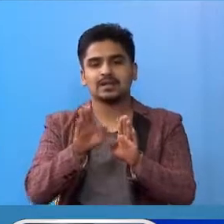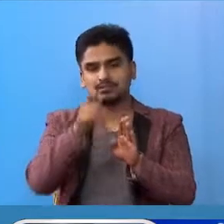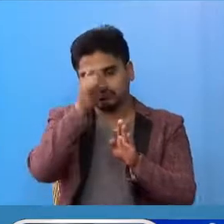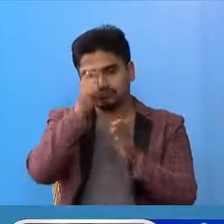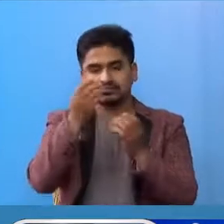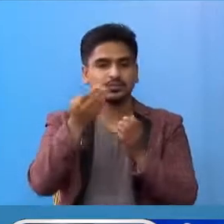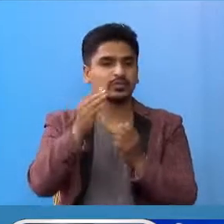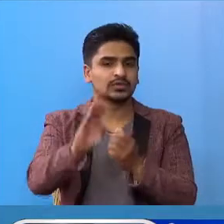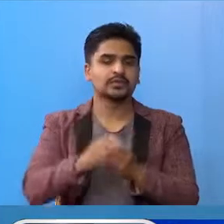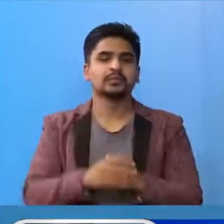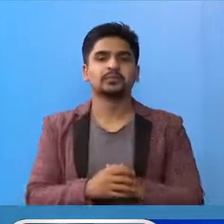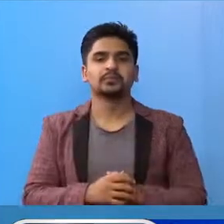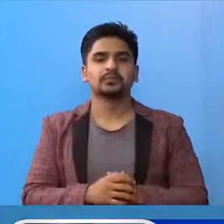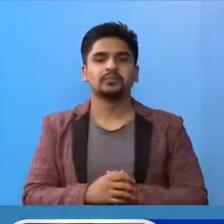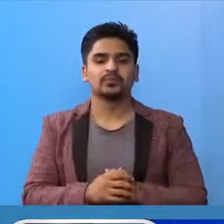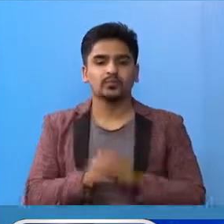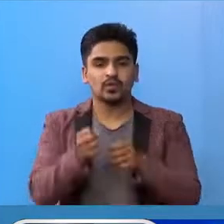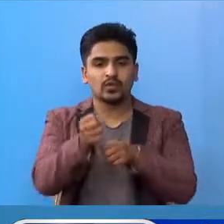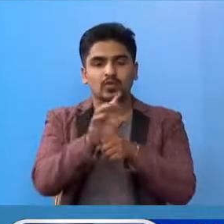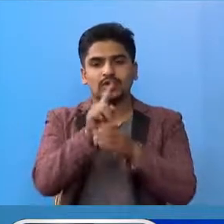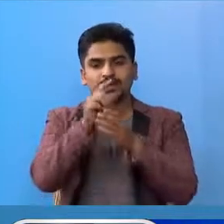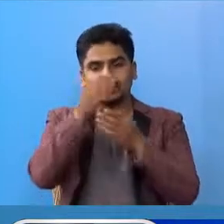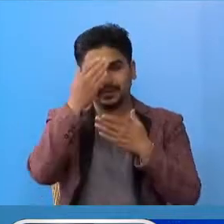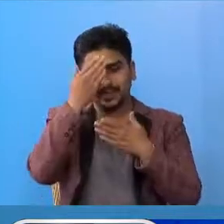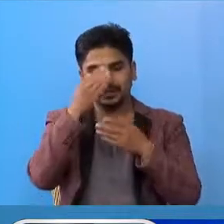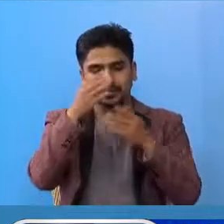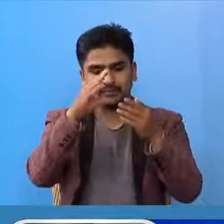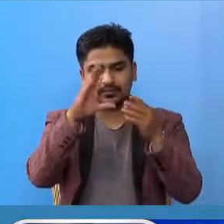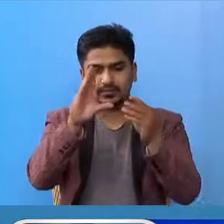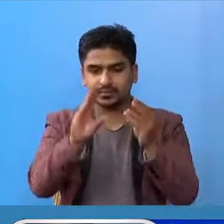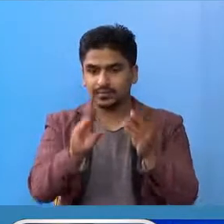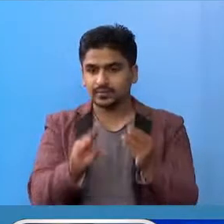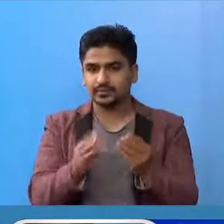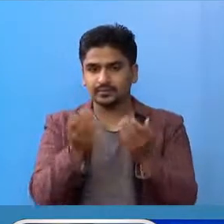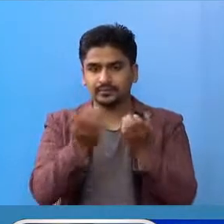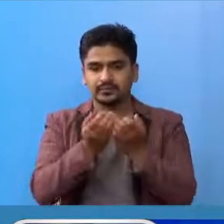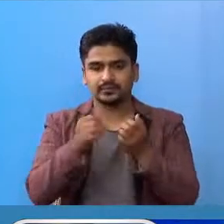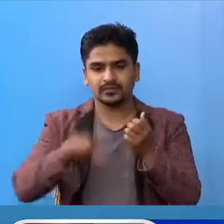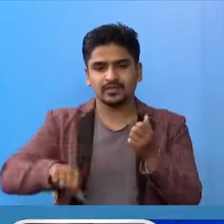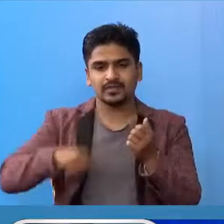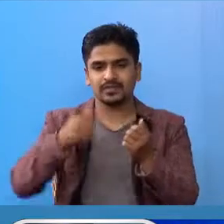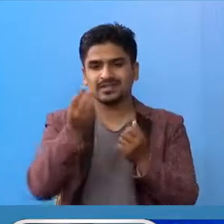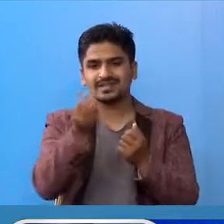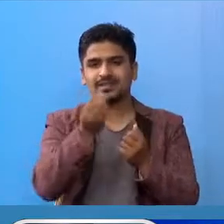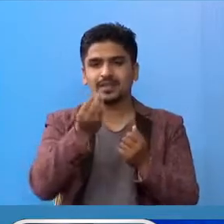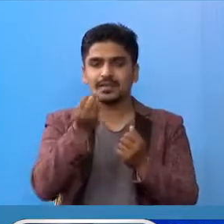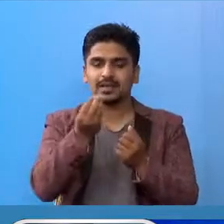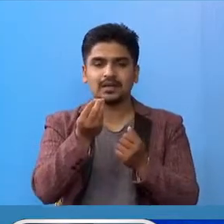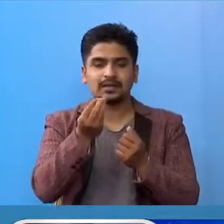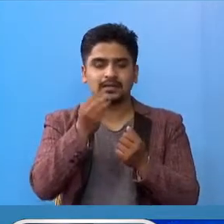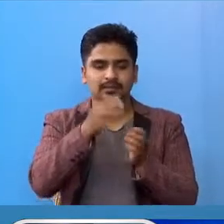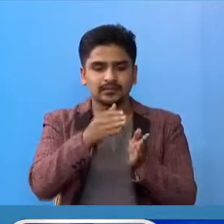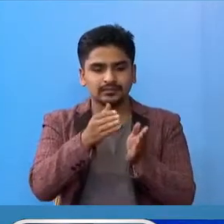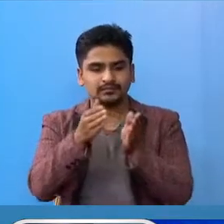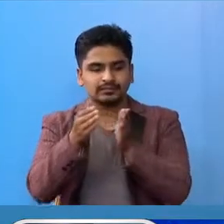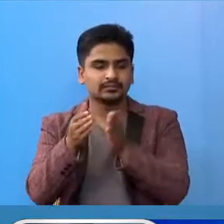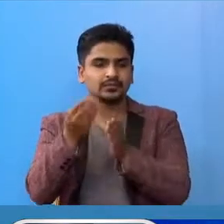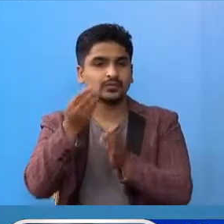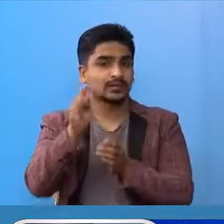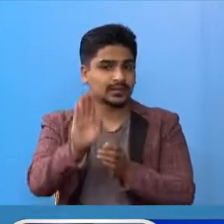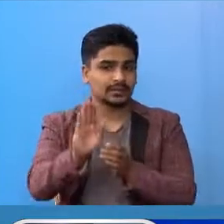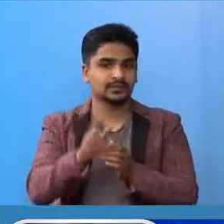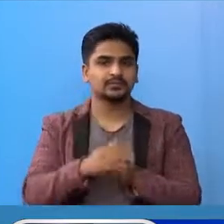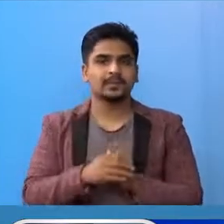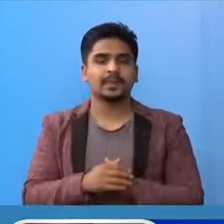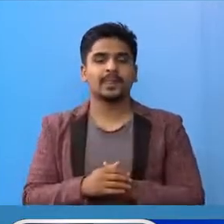पात्र हुनु उन्च, कोरोना संक्रमण गर्दे जादा, जन जीवन सामन्नी करन्ती र जान